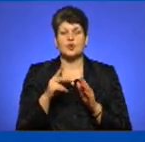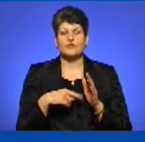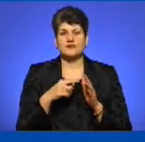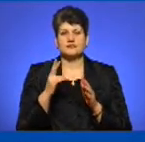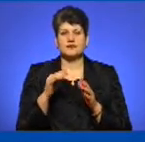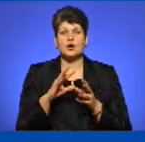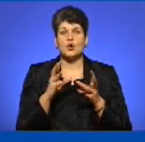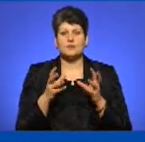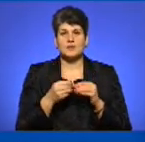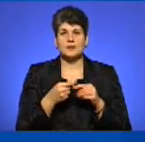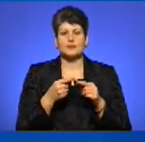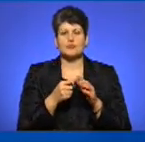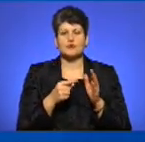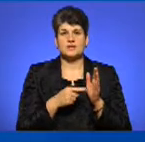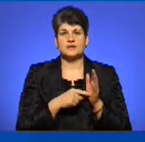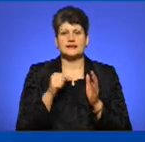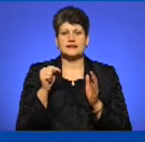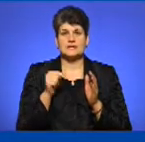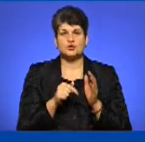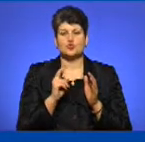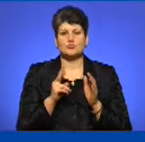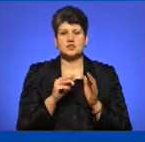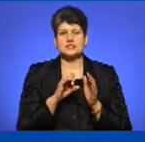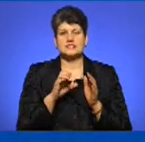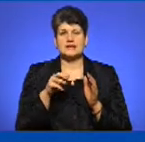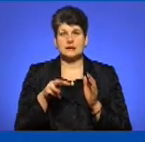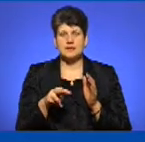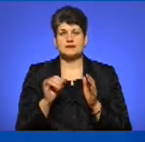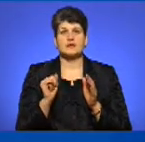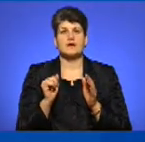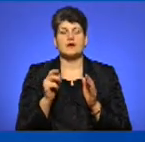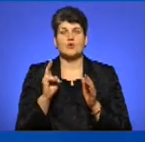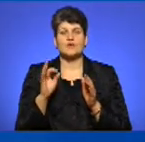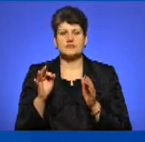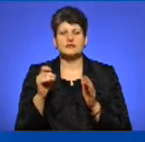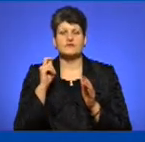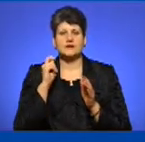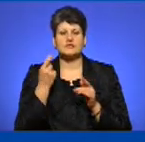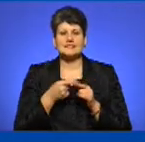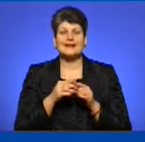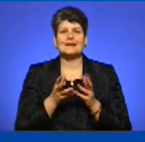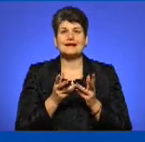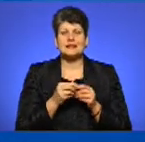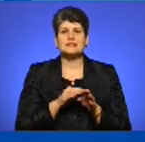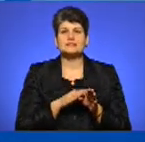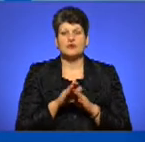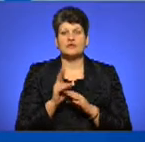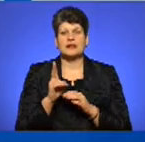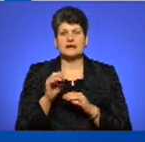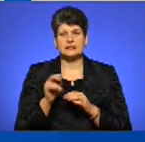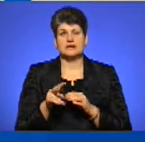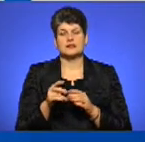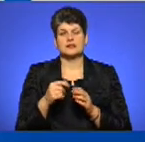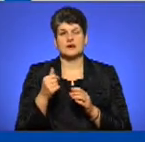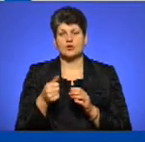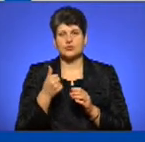це його об'єм, поділене на тисячу кубічних сантиметрів, а коефіцієнт віку – це кількість повних календарних років. Тобто, якщо